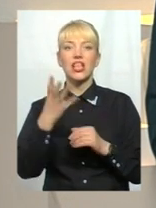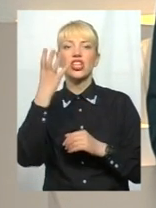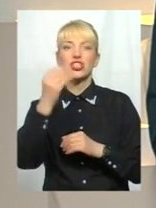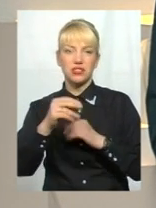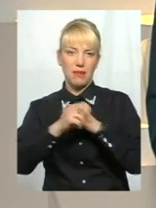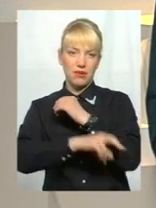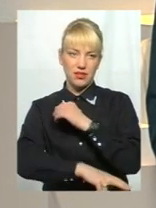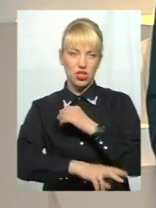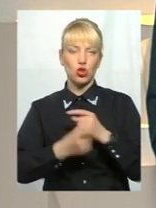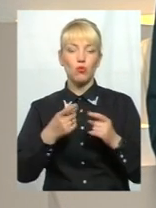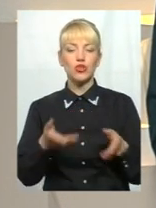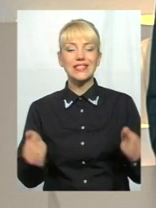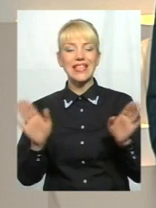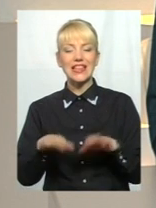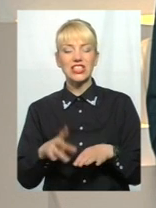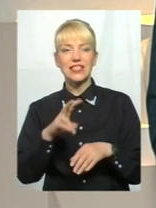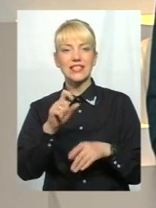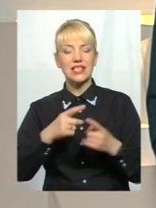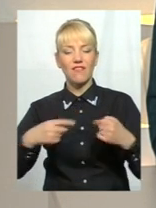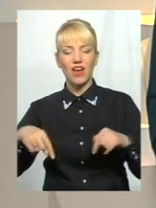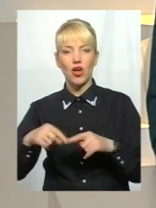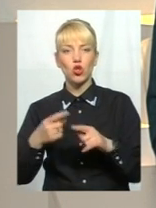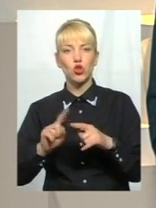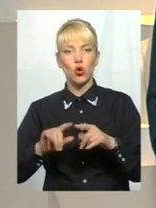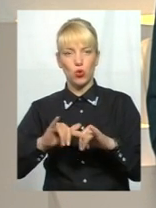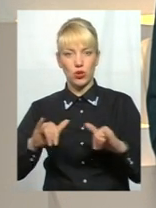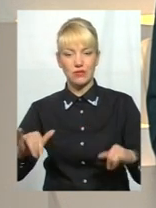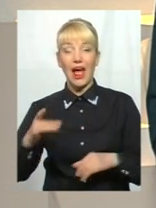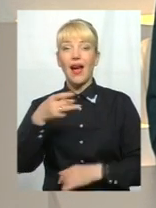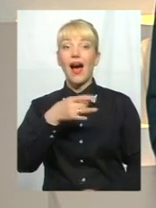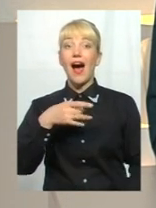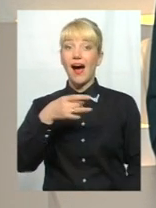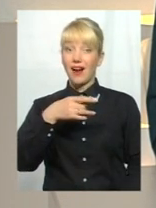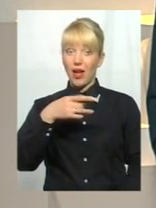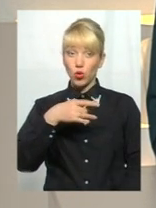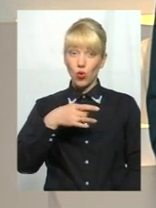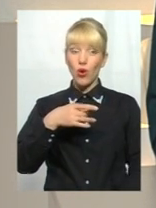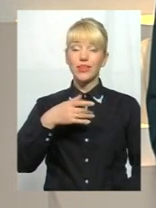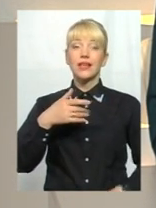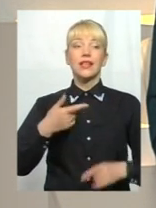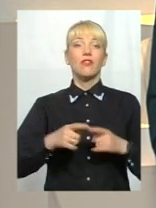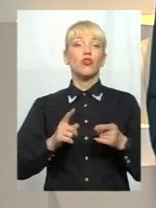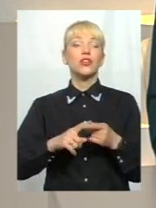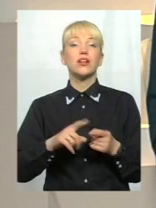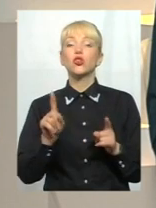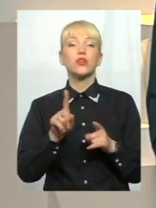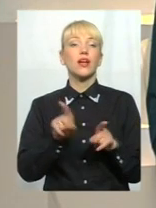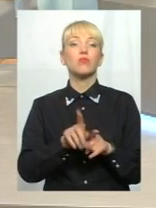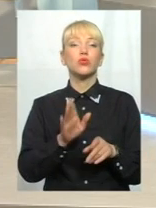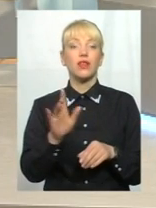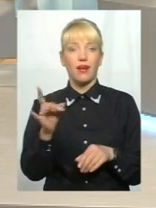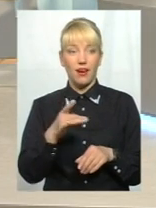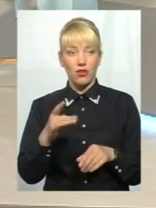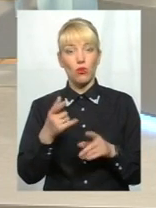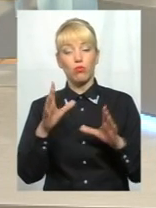сферою цього розвитку. А районів взагалі, в цільському районі, фактично, коштів немає, і немає розв'язки, а що таке буде район, вони будуть